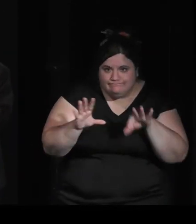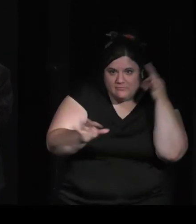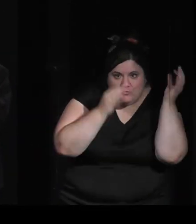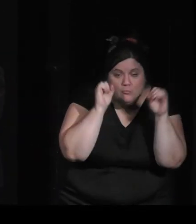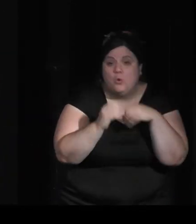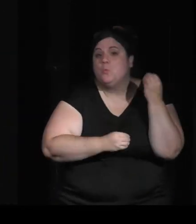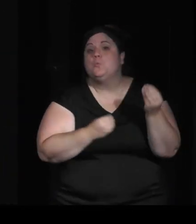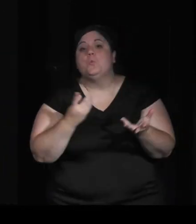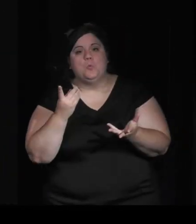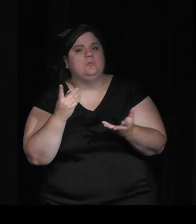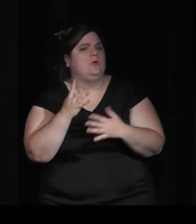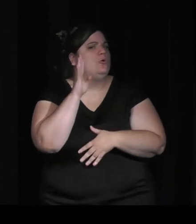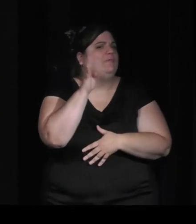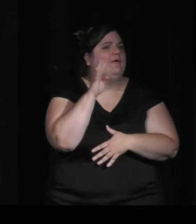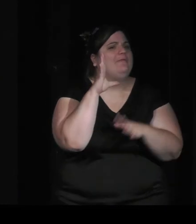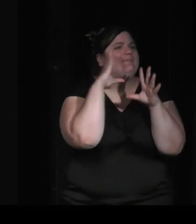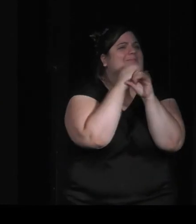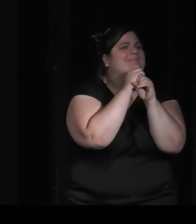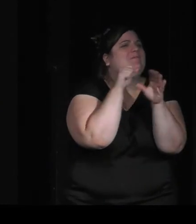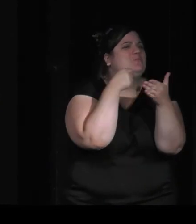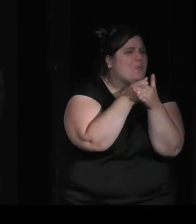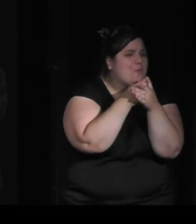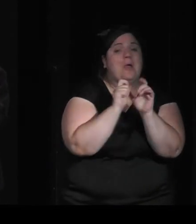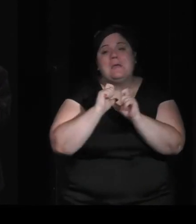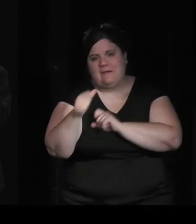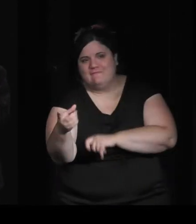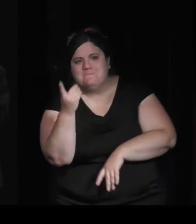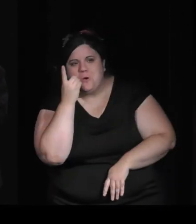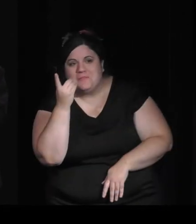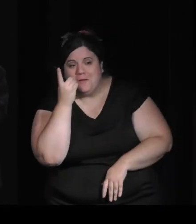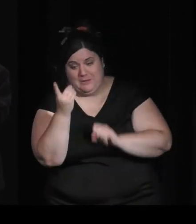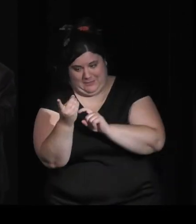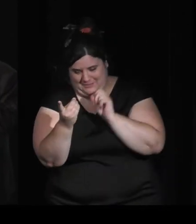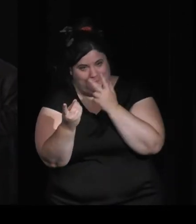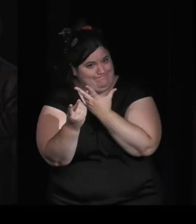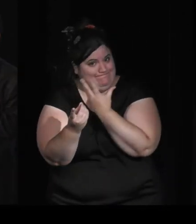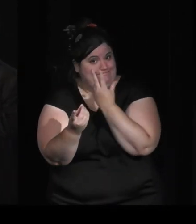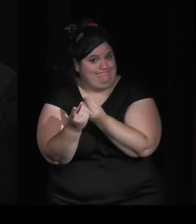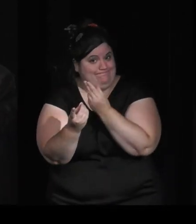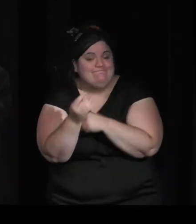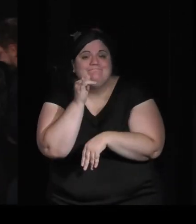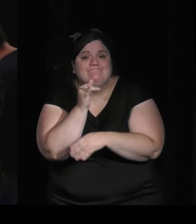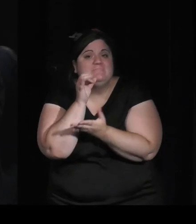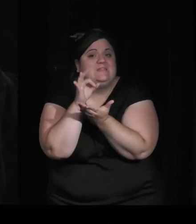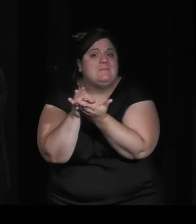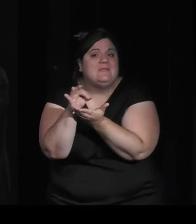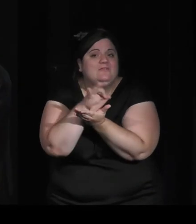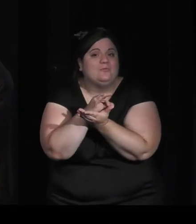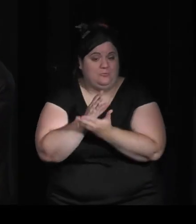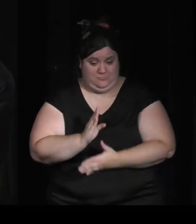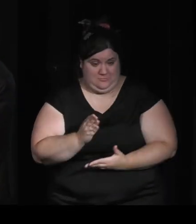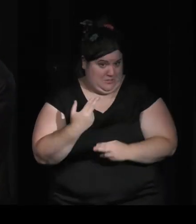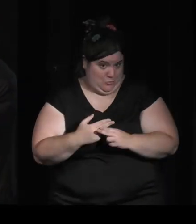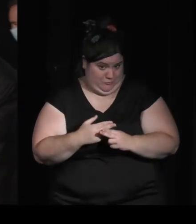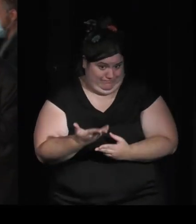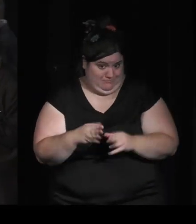téléphone après les conférences pour rester concentré sur le contenu évidemment et vous téléchargez directement la petite application ça s'appelle Bull et c'est